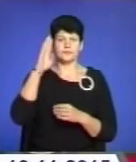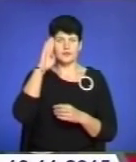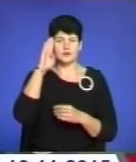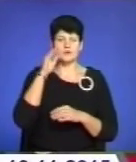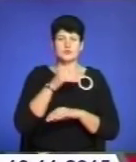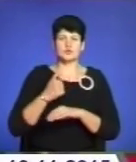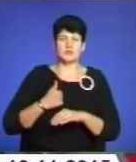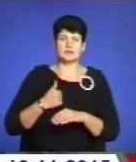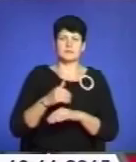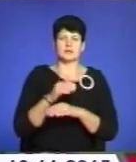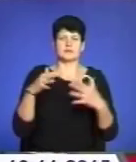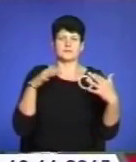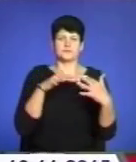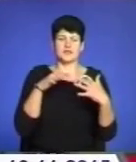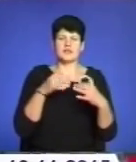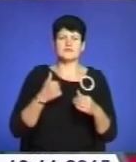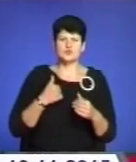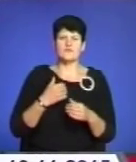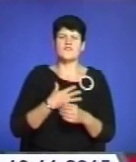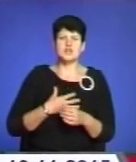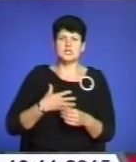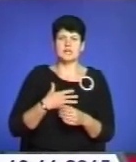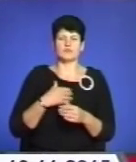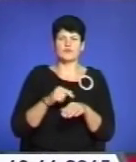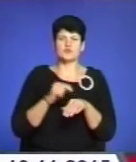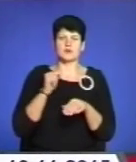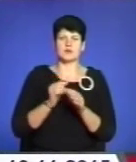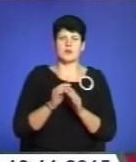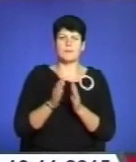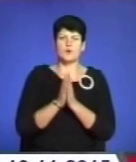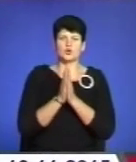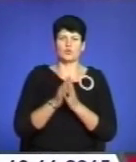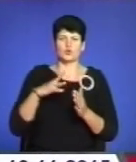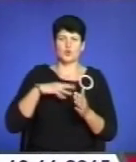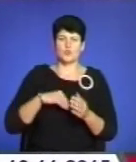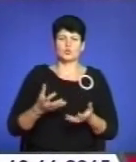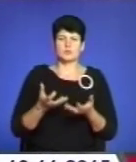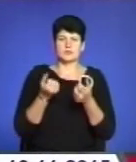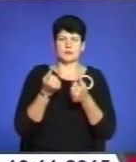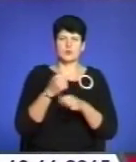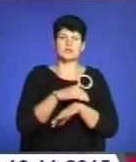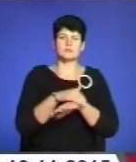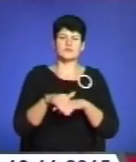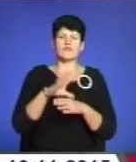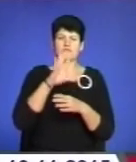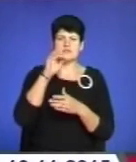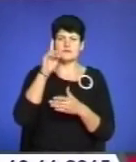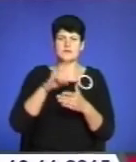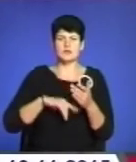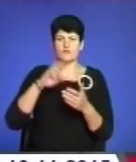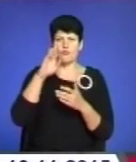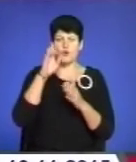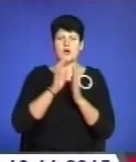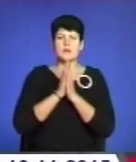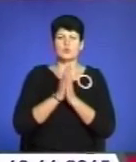лінії вогню. Кажуть, військовим важливо відчувати молитовну і духовну підтримку. Адже напередовій усі вірять у Бога і просять